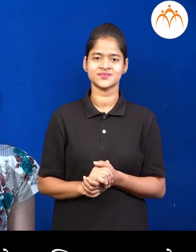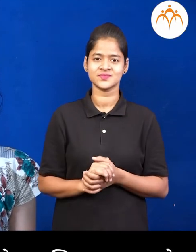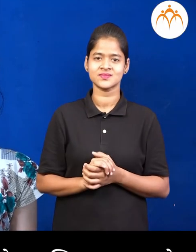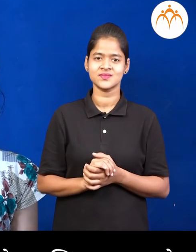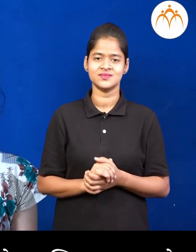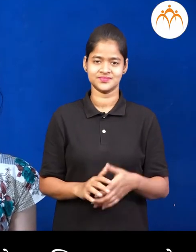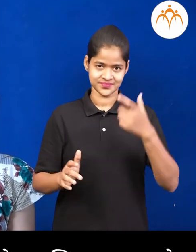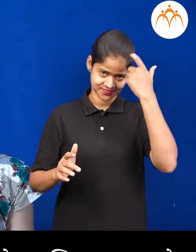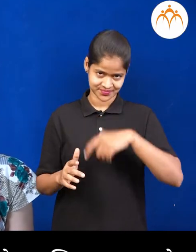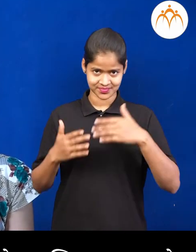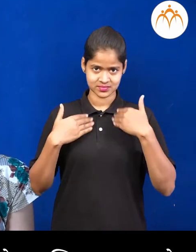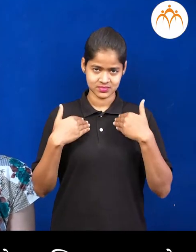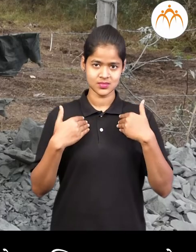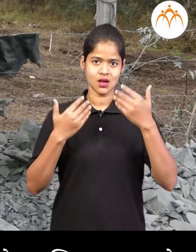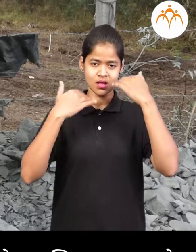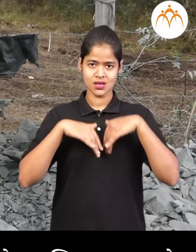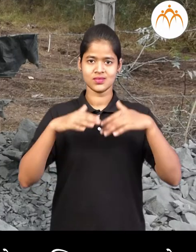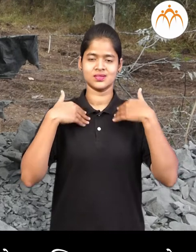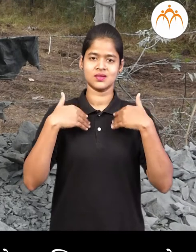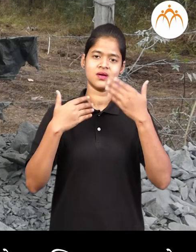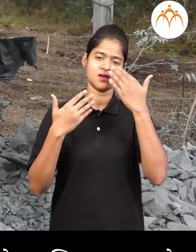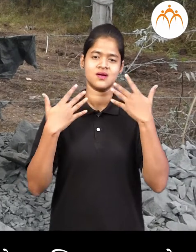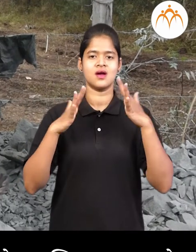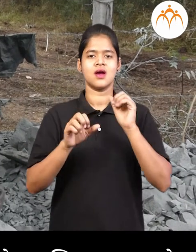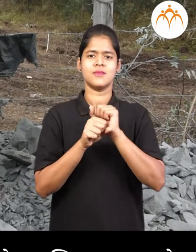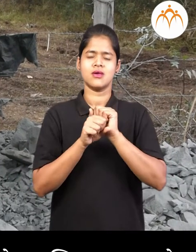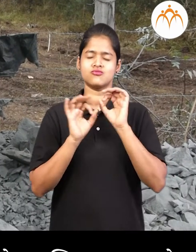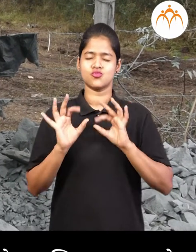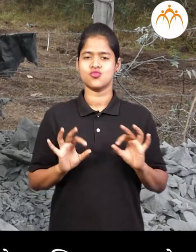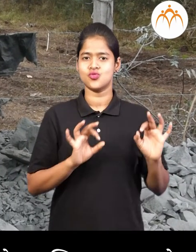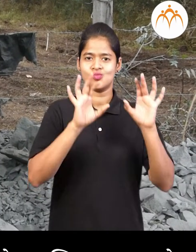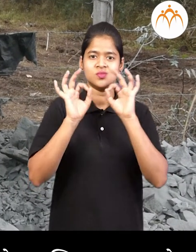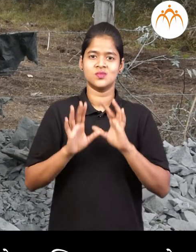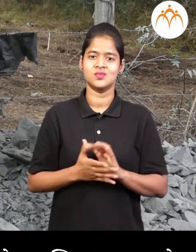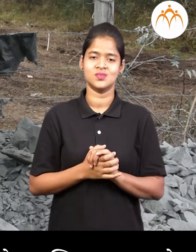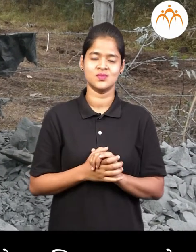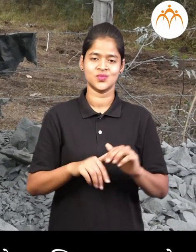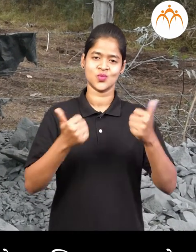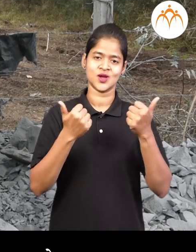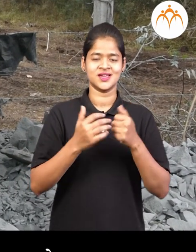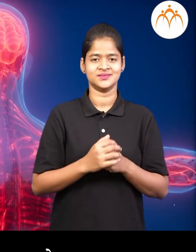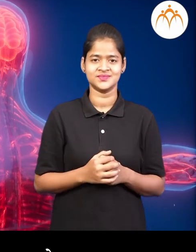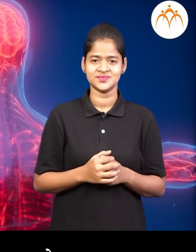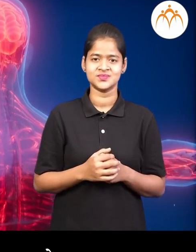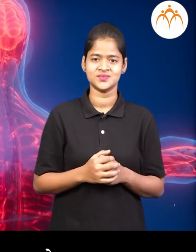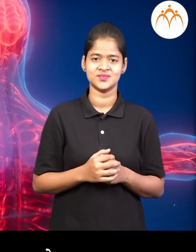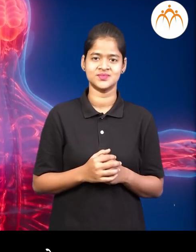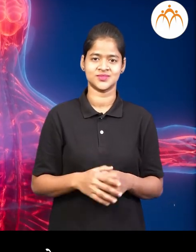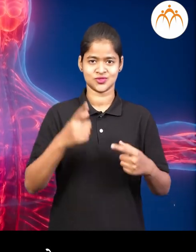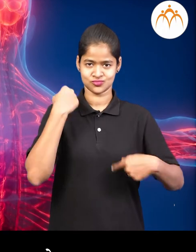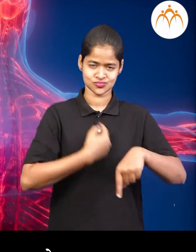शरीरात हवा असल्या मुले आपन सगली काम व्यवस्थित करू शक्तू, आपल्या